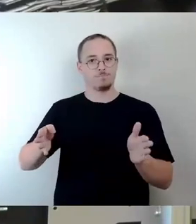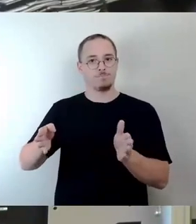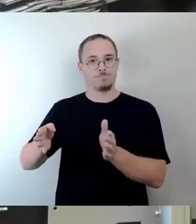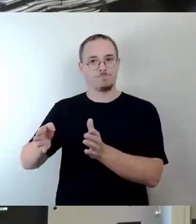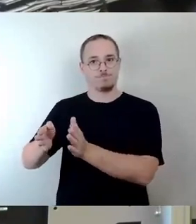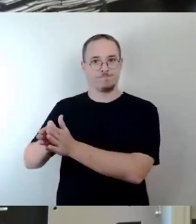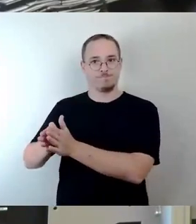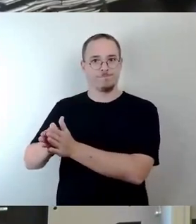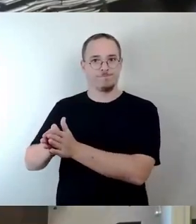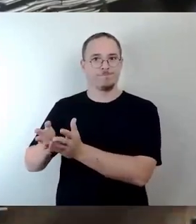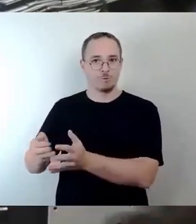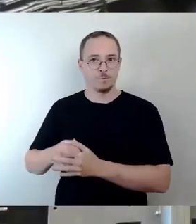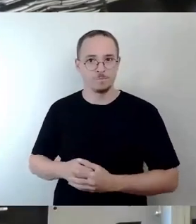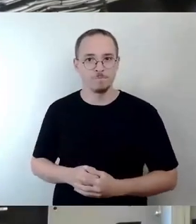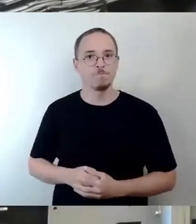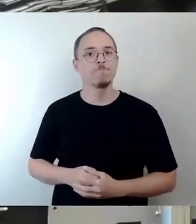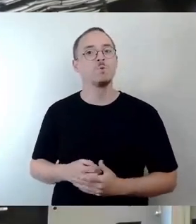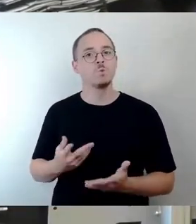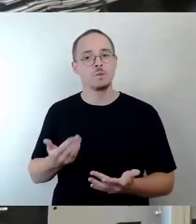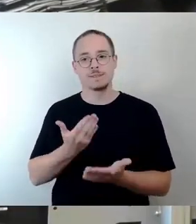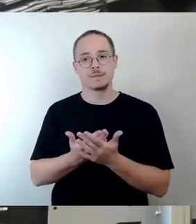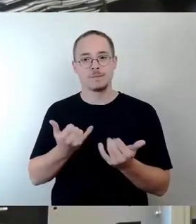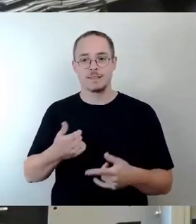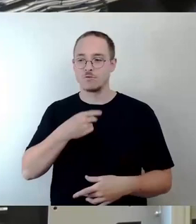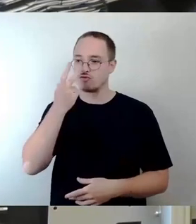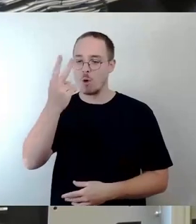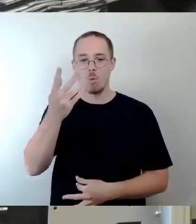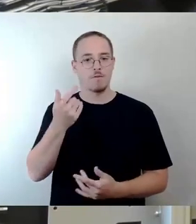in bestimmten Bereichen sich die Dinge so entwickelt haben.